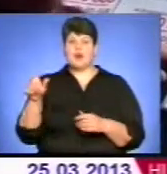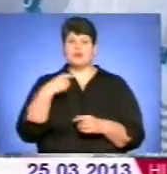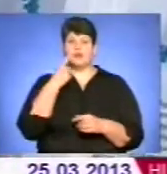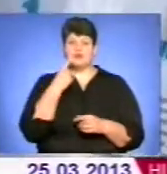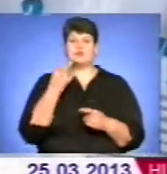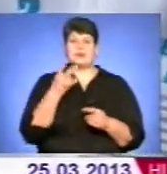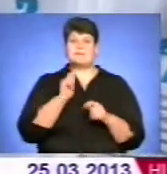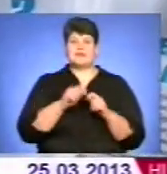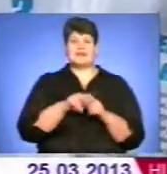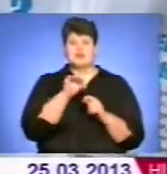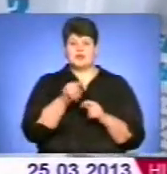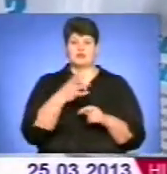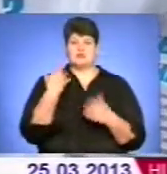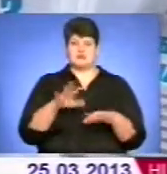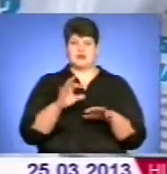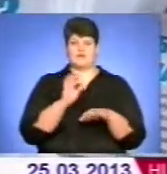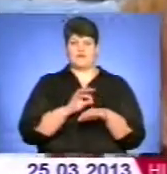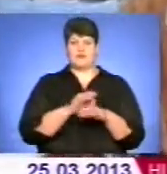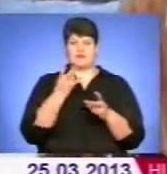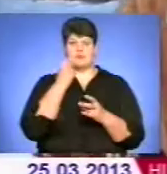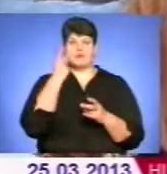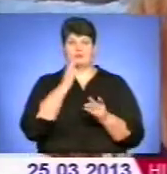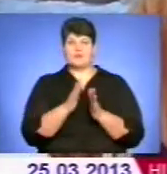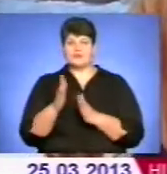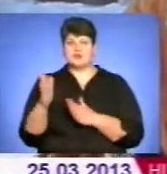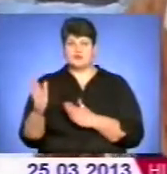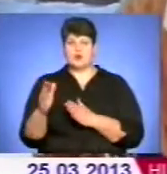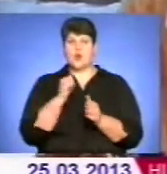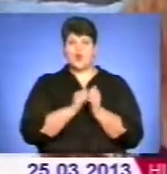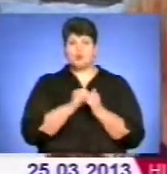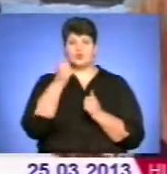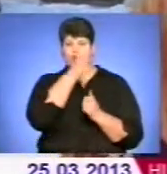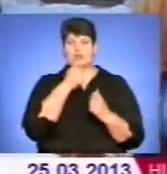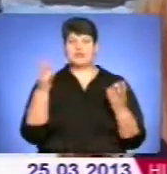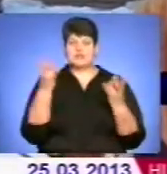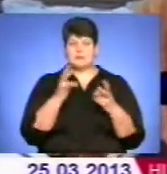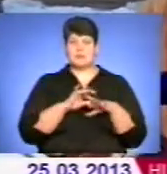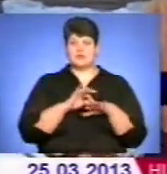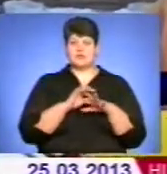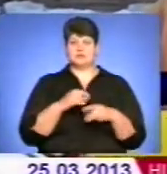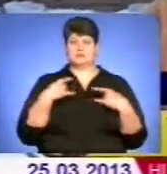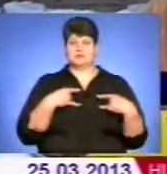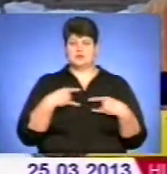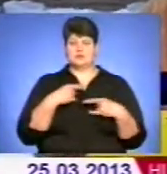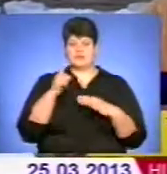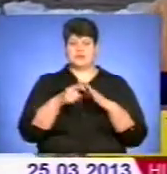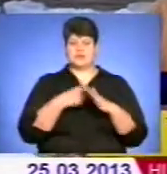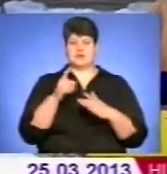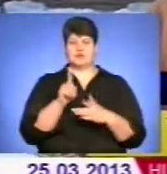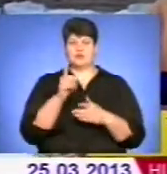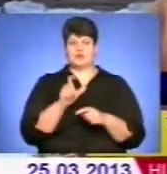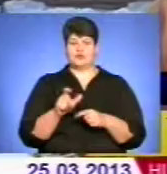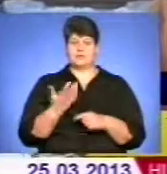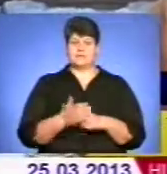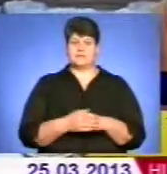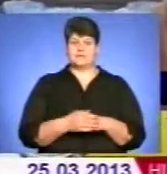треба не тоді, коли вже захворіли, а регулярно. І треба щороку проходити, щоб знати, що в нормі в людині. А щороку